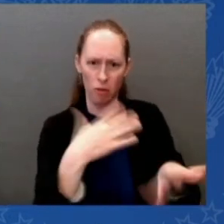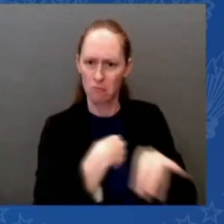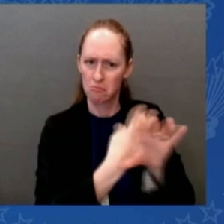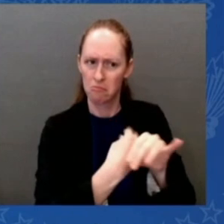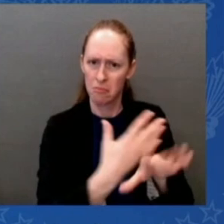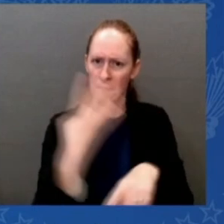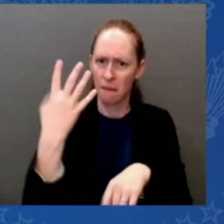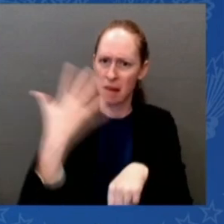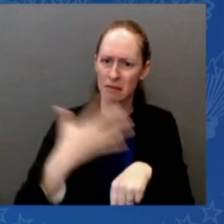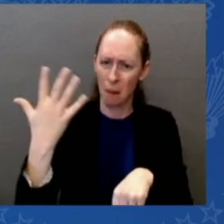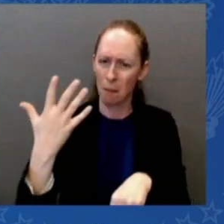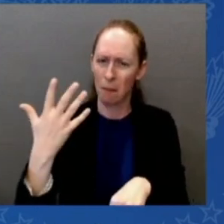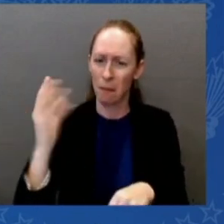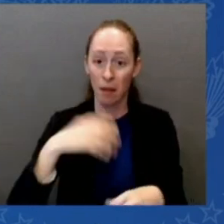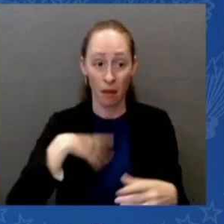begistret over.